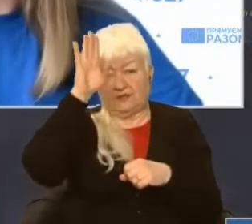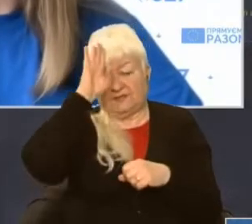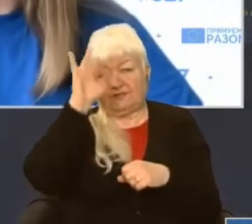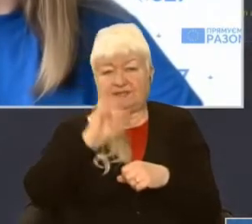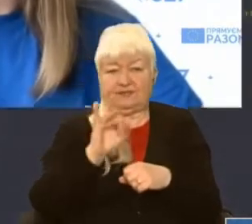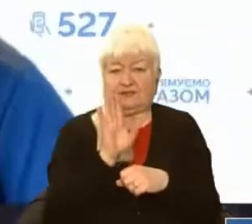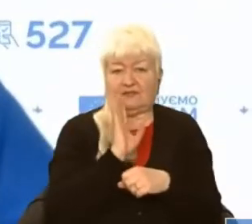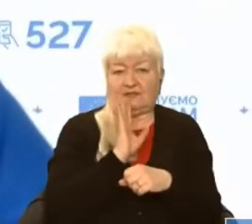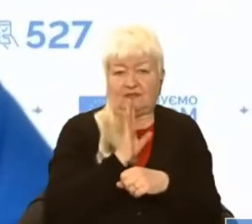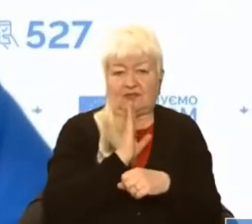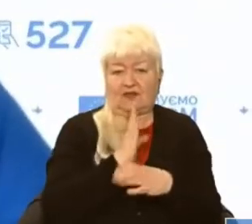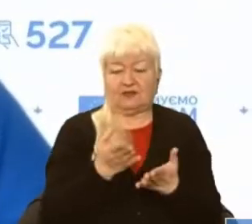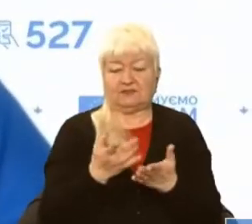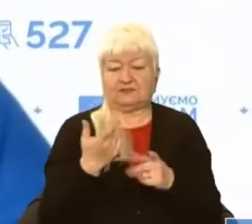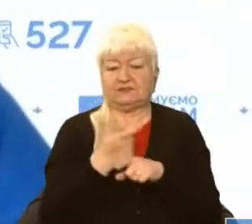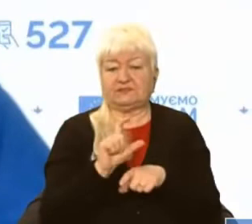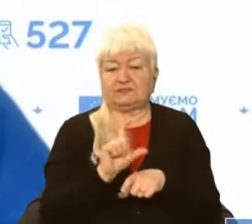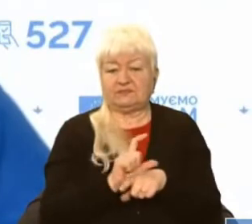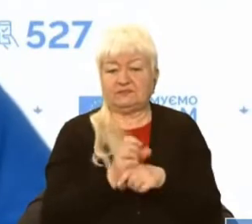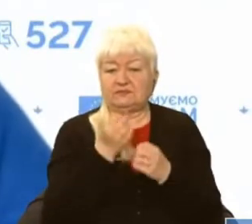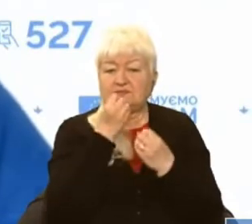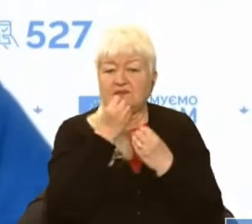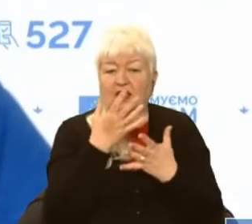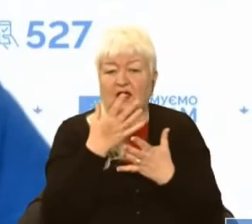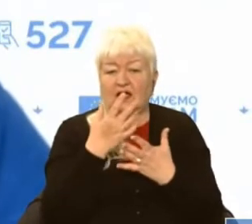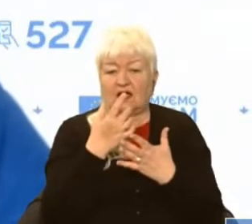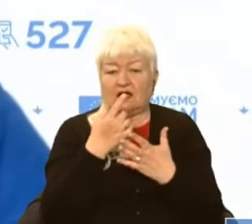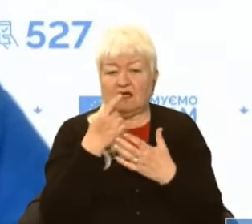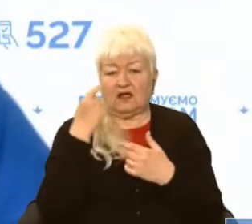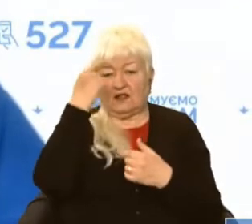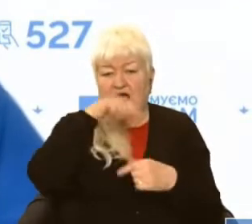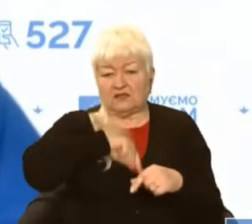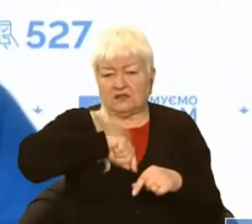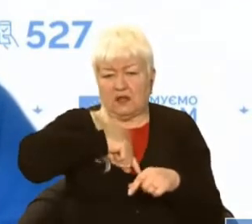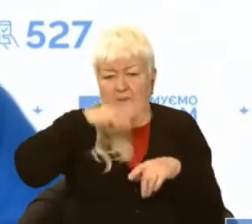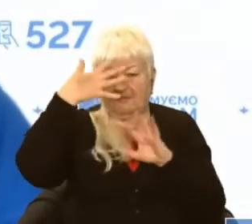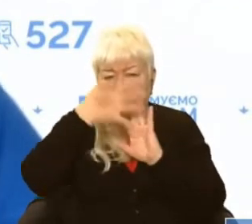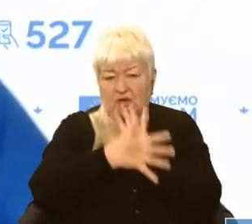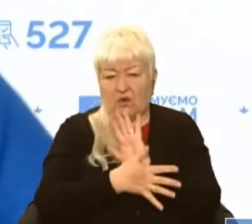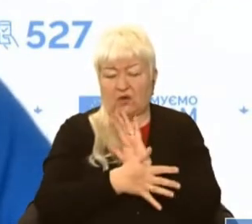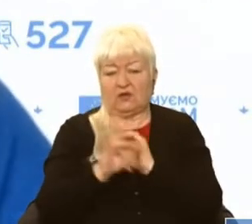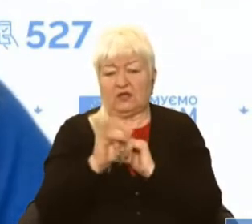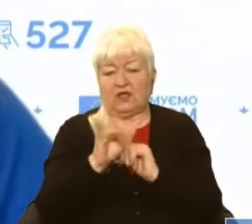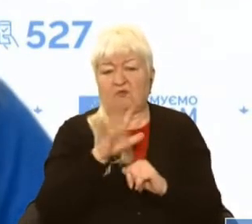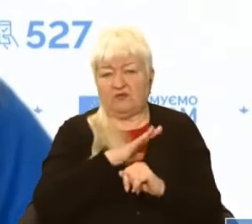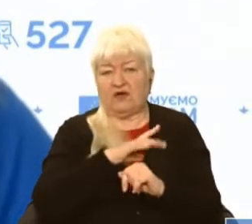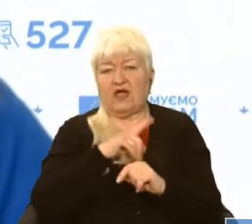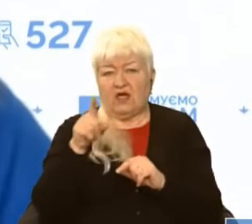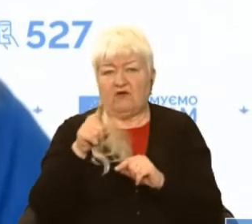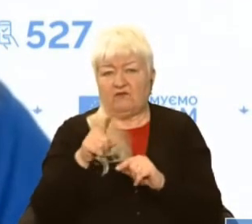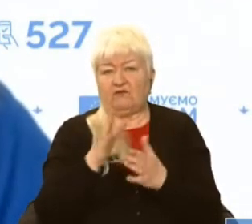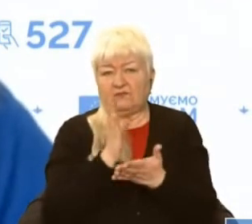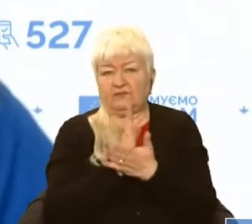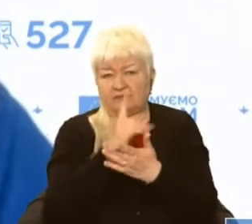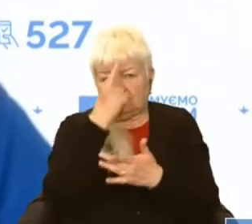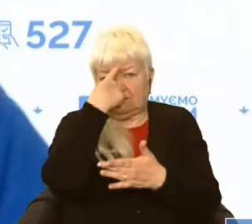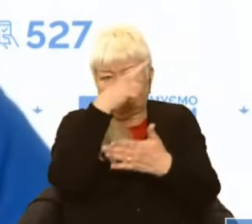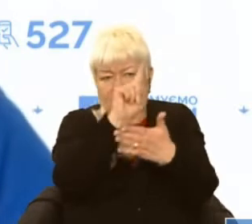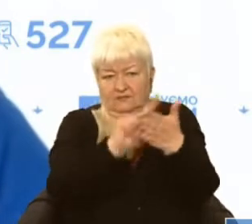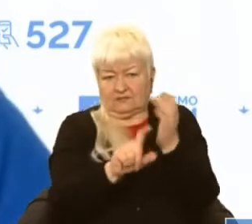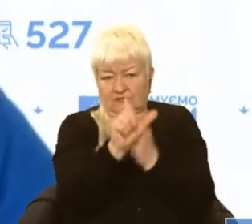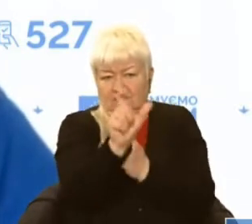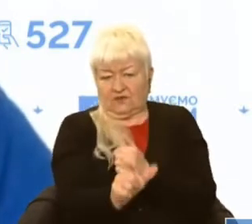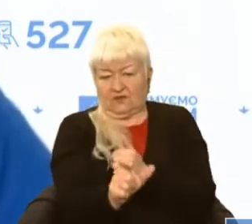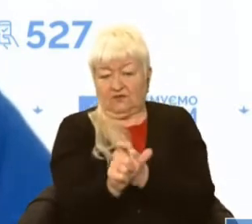жінки. Вони дуже класні психологи і зазвичай вони викликають довіру. І от з'являється в людини таке